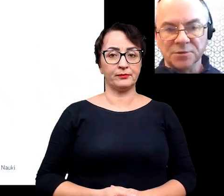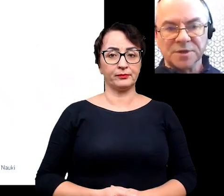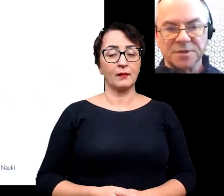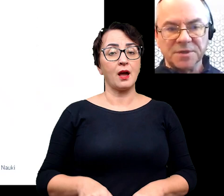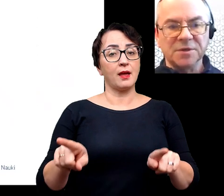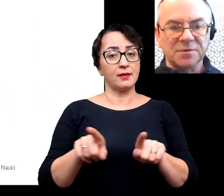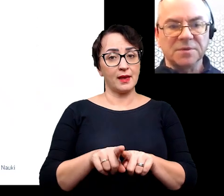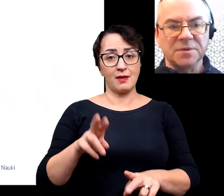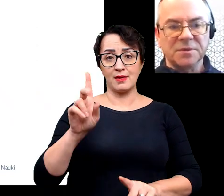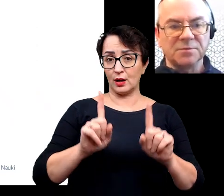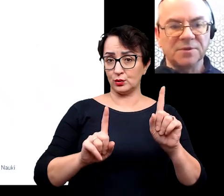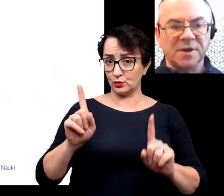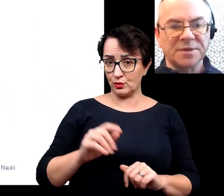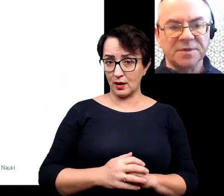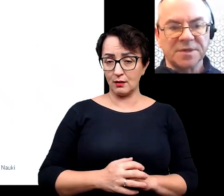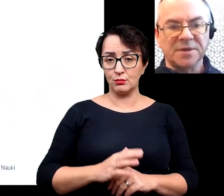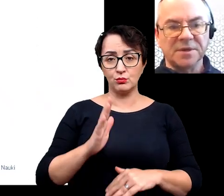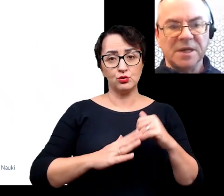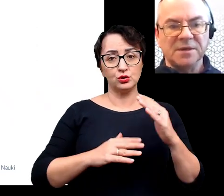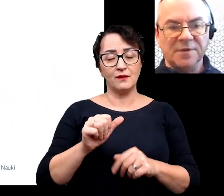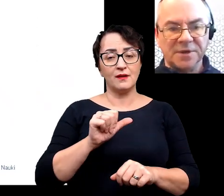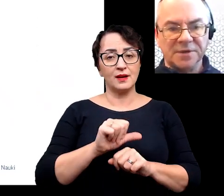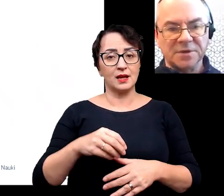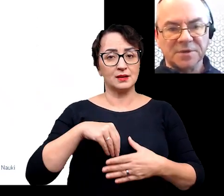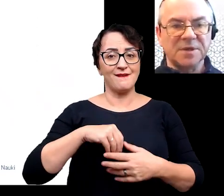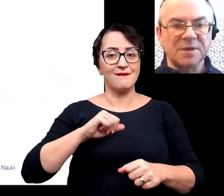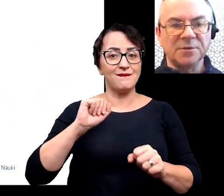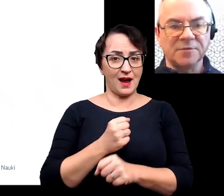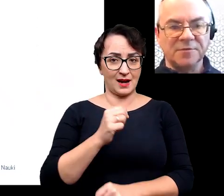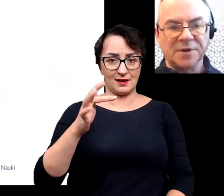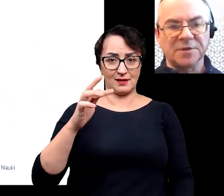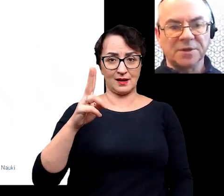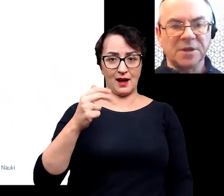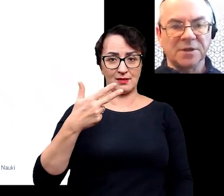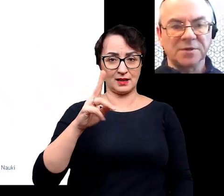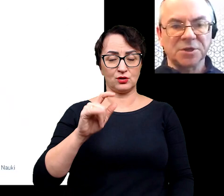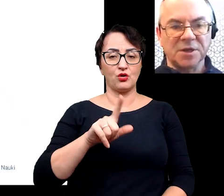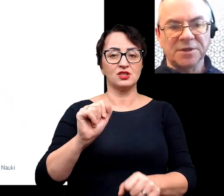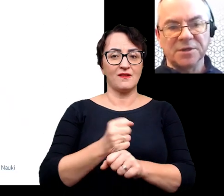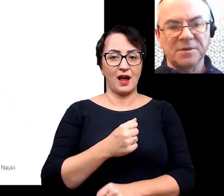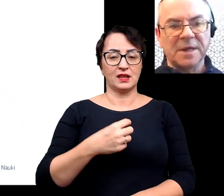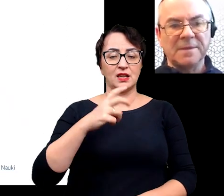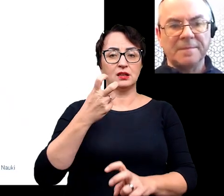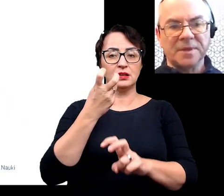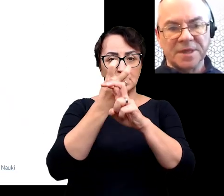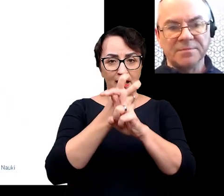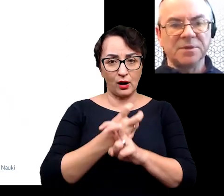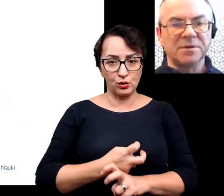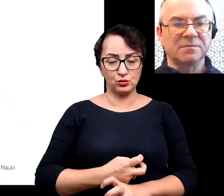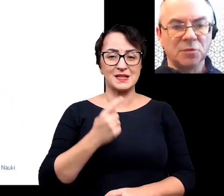również niektóre z nich zbudowane są z tkanek twardych, z elementów twardych, takich jak szkielety,